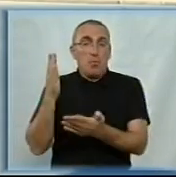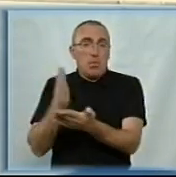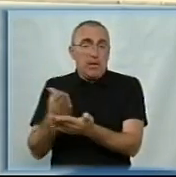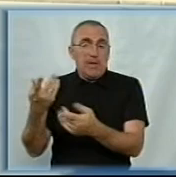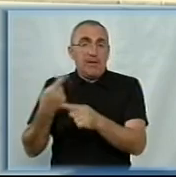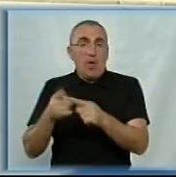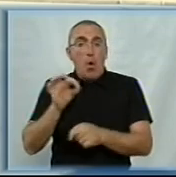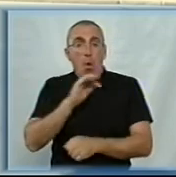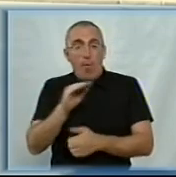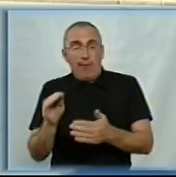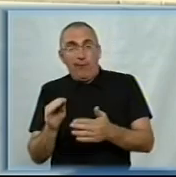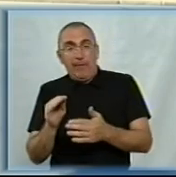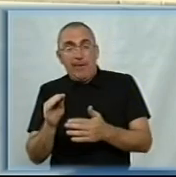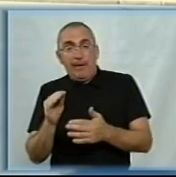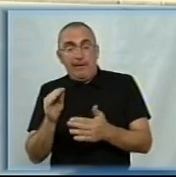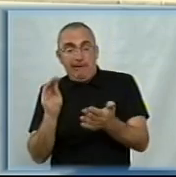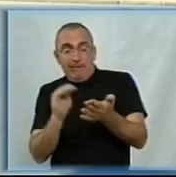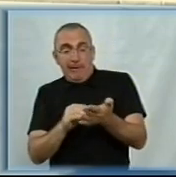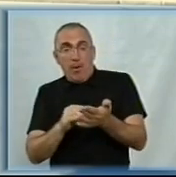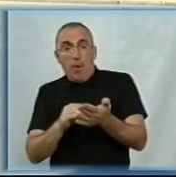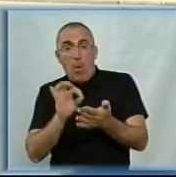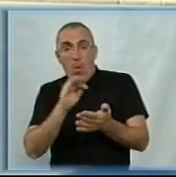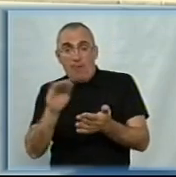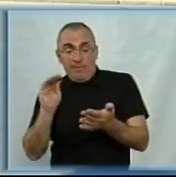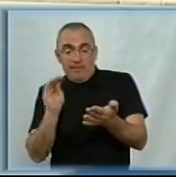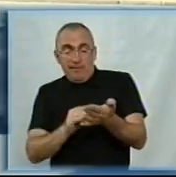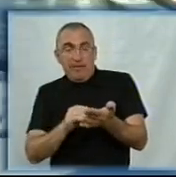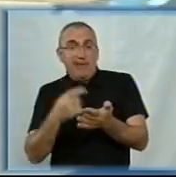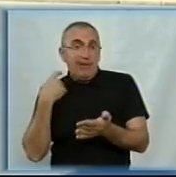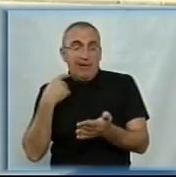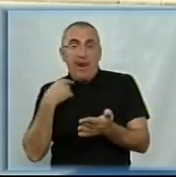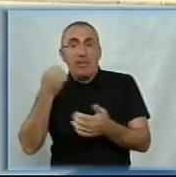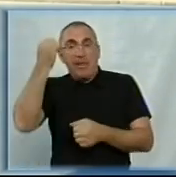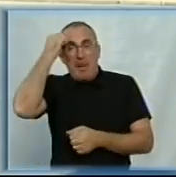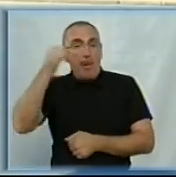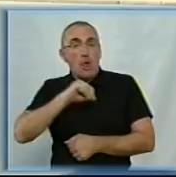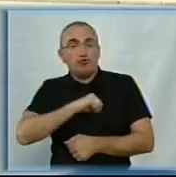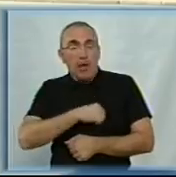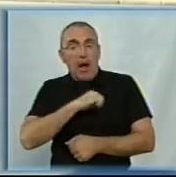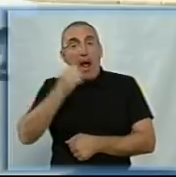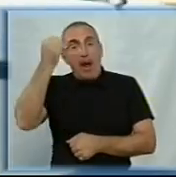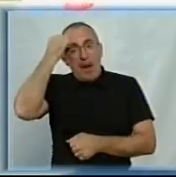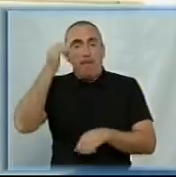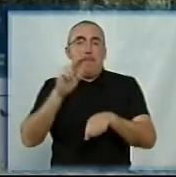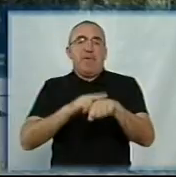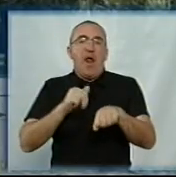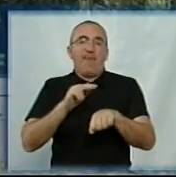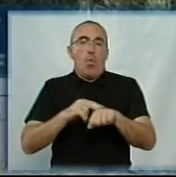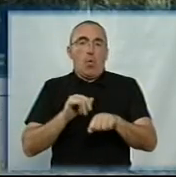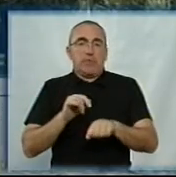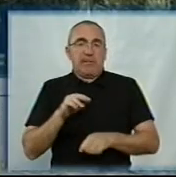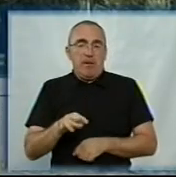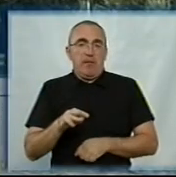така офіційна зачіпка, що його офіційна назва в Кропивницькому не пам'ятник чекістам, а пам'ятник правоохоронцям.